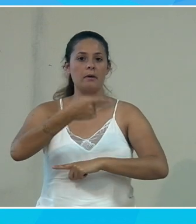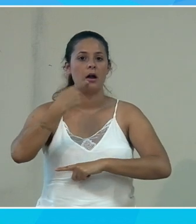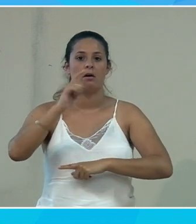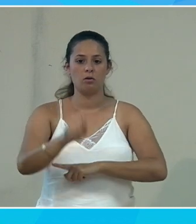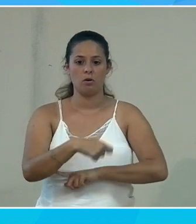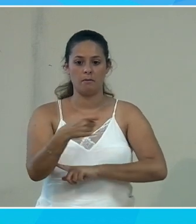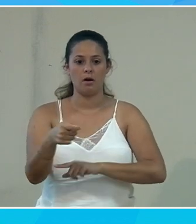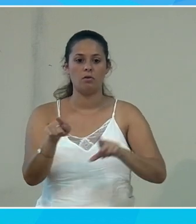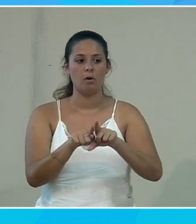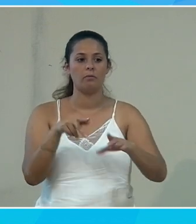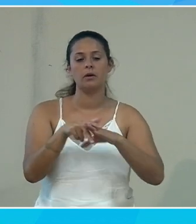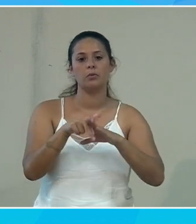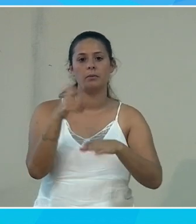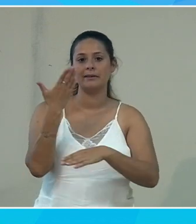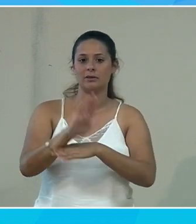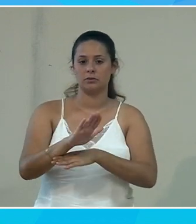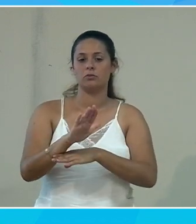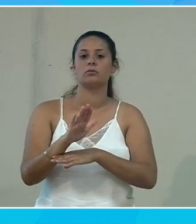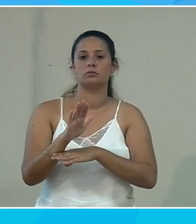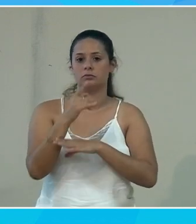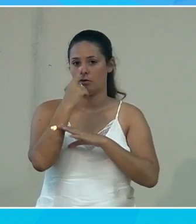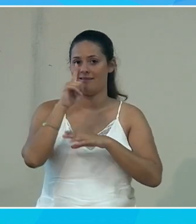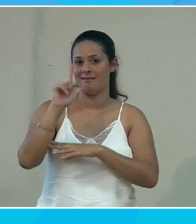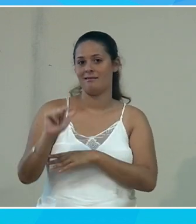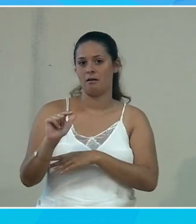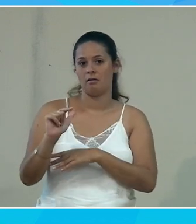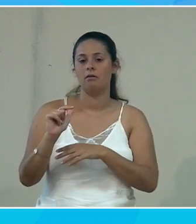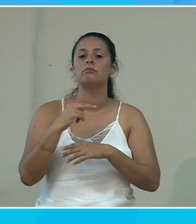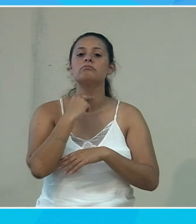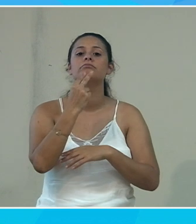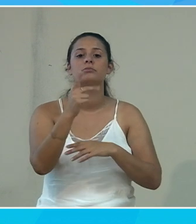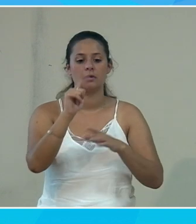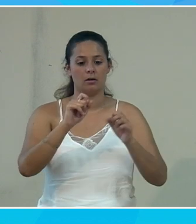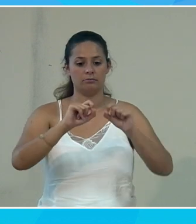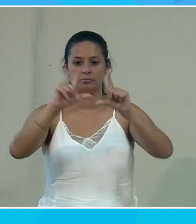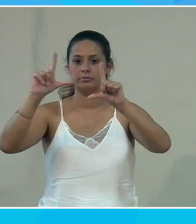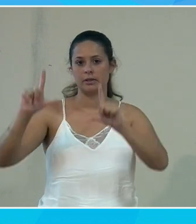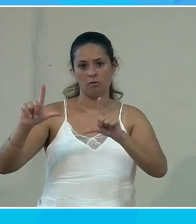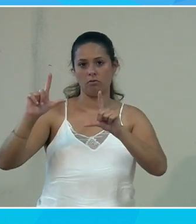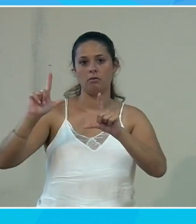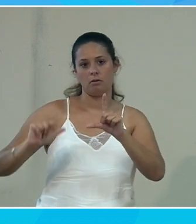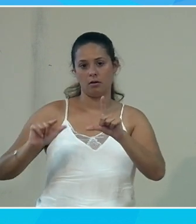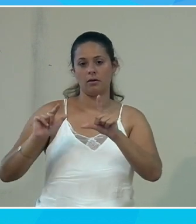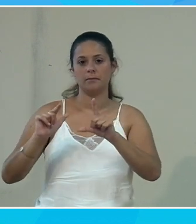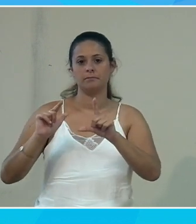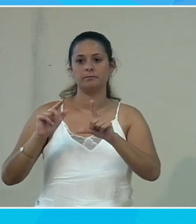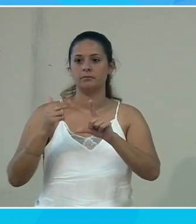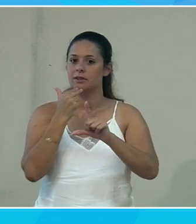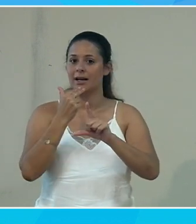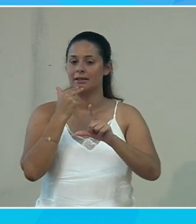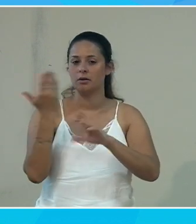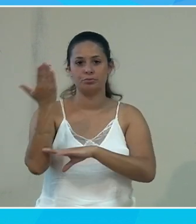comme je le faisais depuis le début de la présentation et vous avez en fait une dictée vocale qui apparaît sur l'écran qui est plutôt de qualité